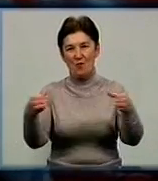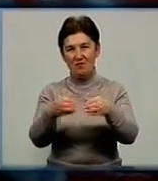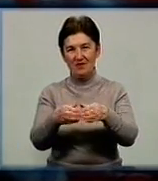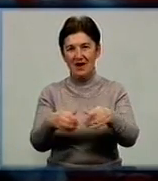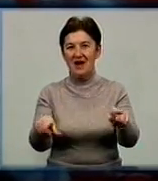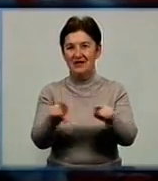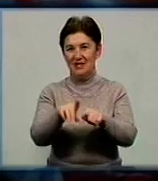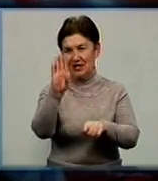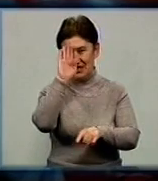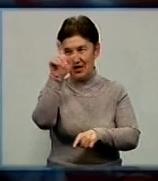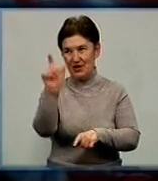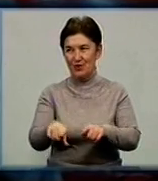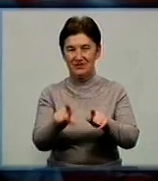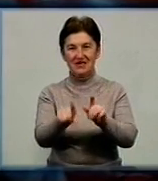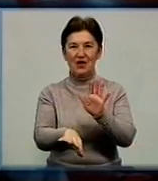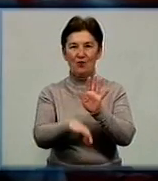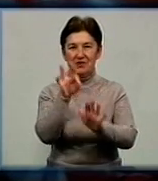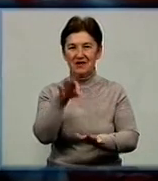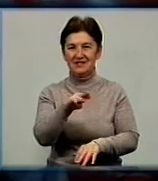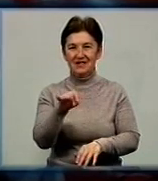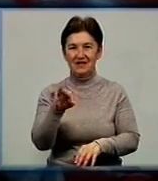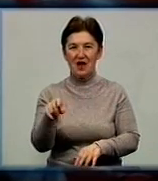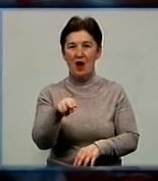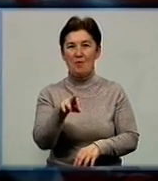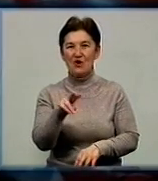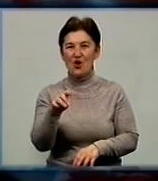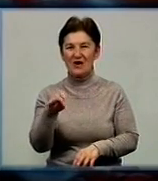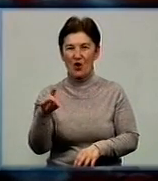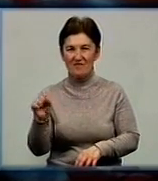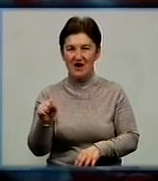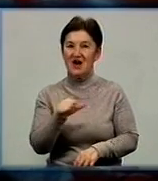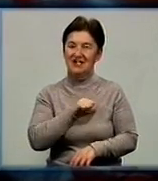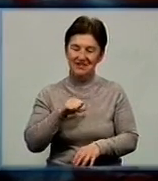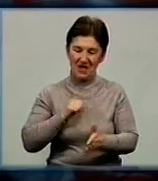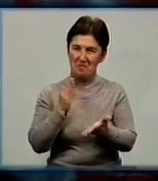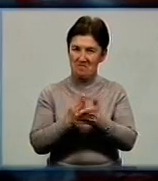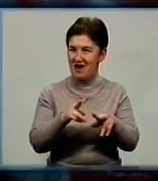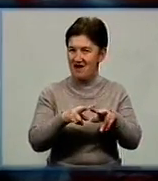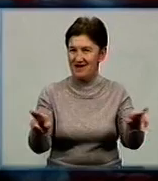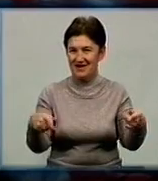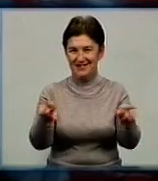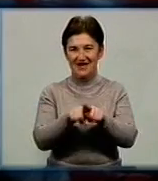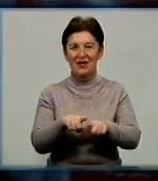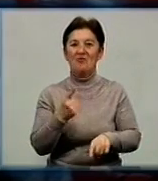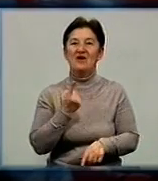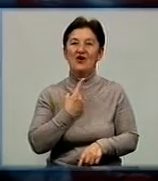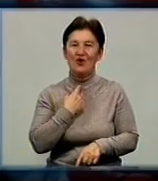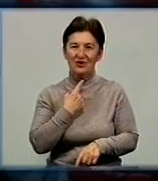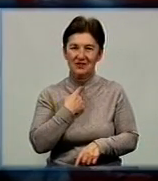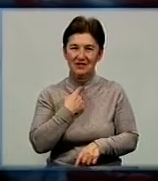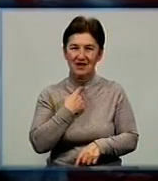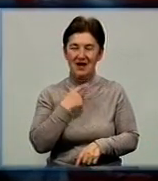хлопець обрав українського тенора Олександра Пономарьова, адже й сам має такий голос. З кіровоградським співаком